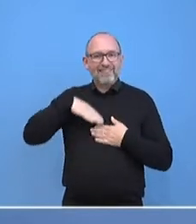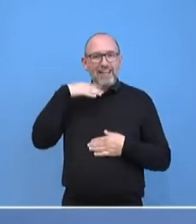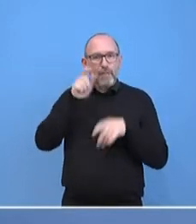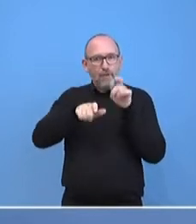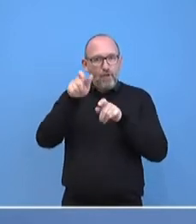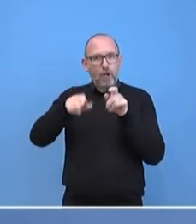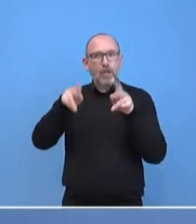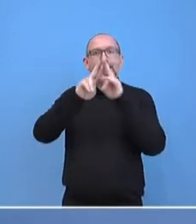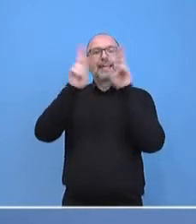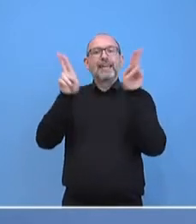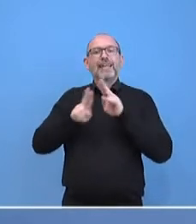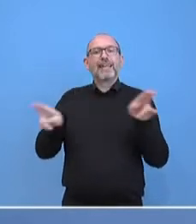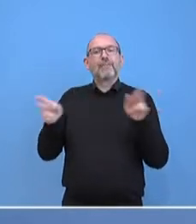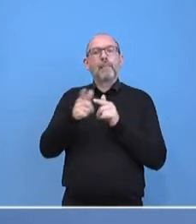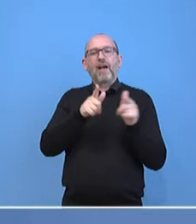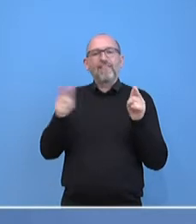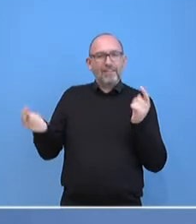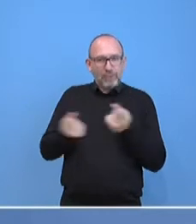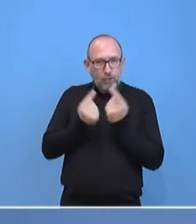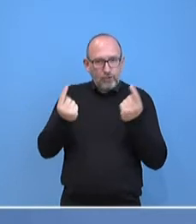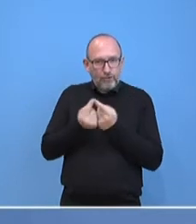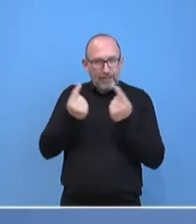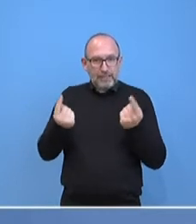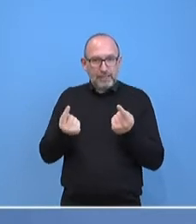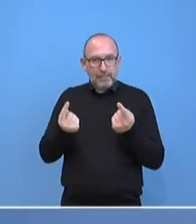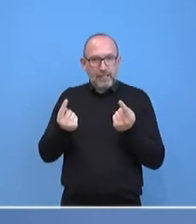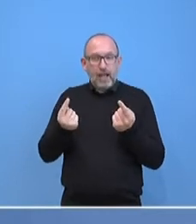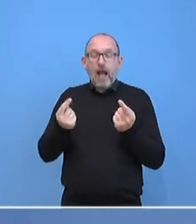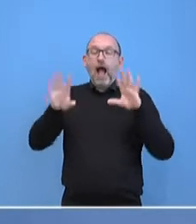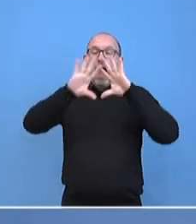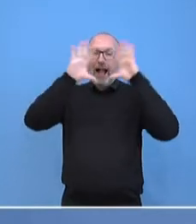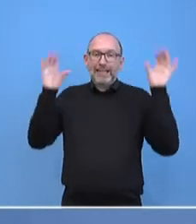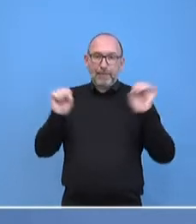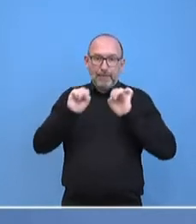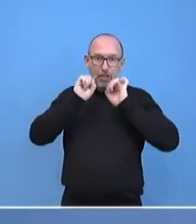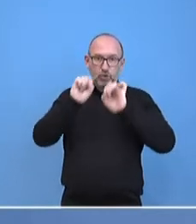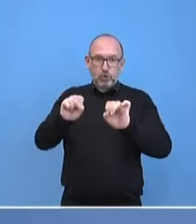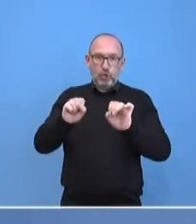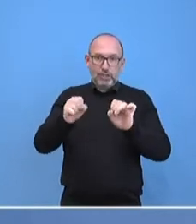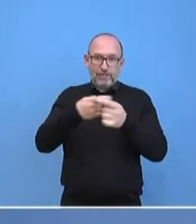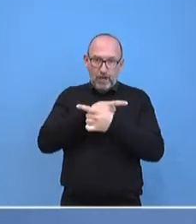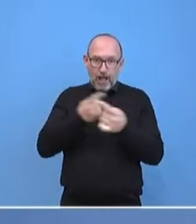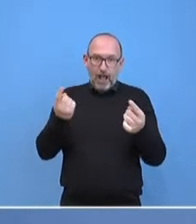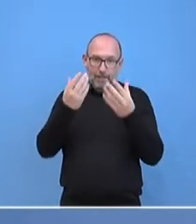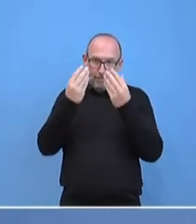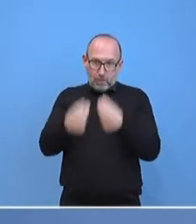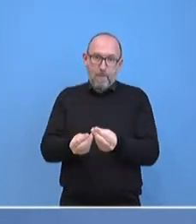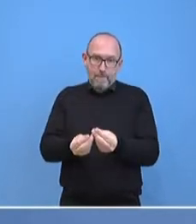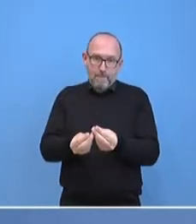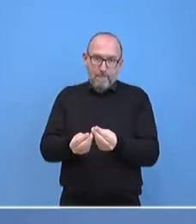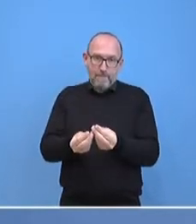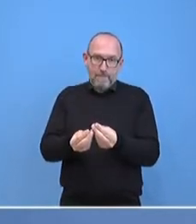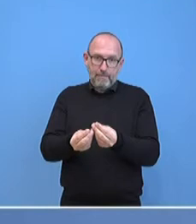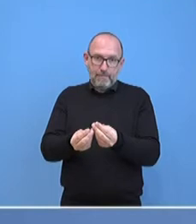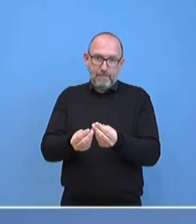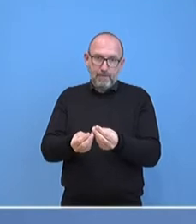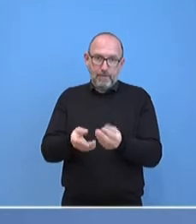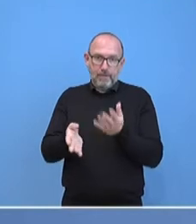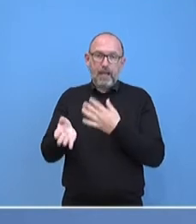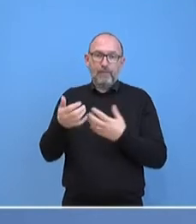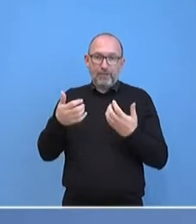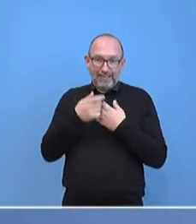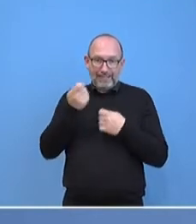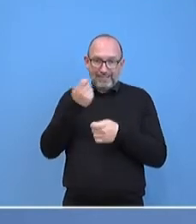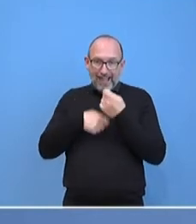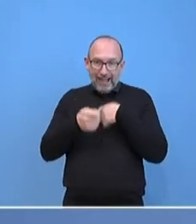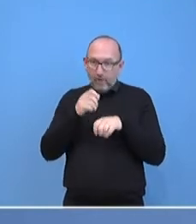internationalen bewaffneten Konflikt den allgemeinen Schutz genießt von vor den von den Kriegshandlungen ausgehenden